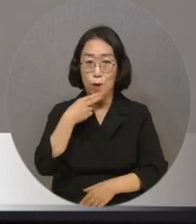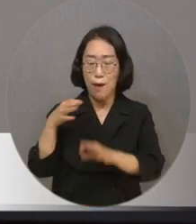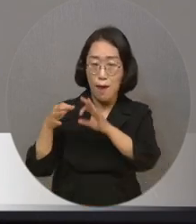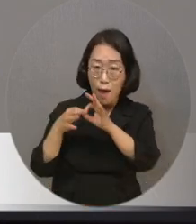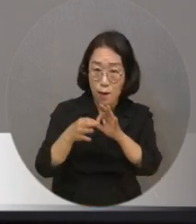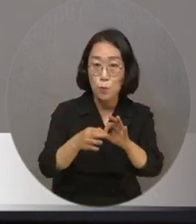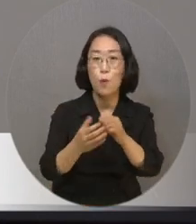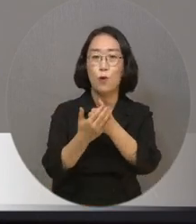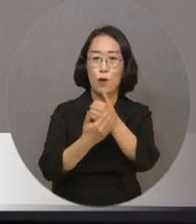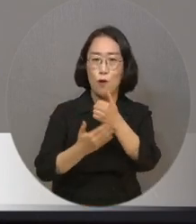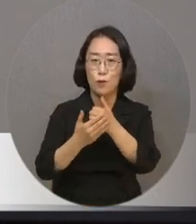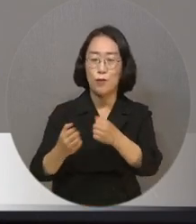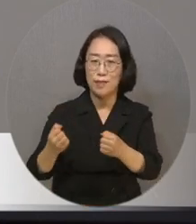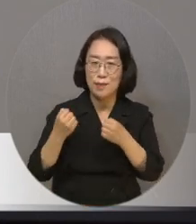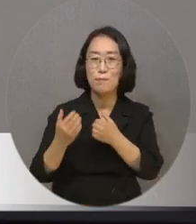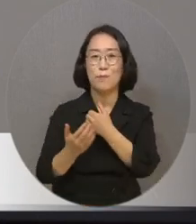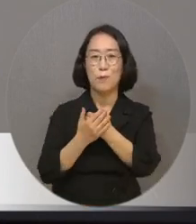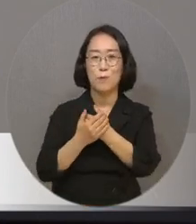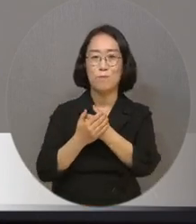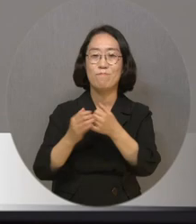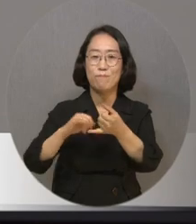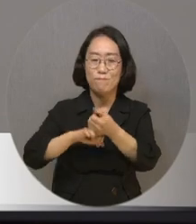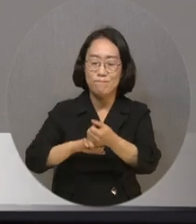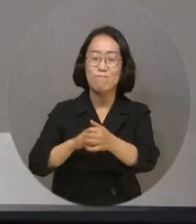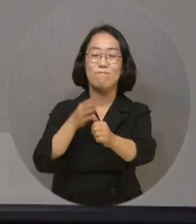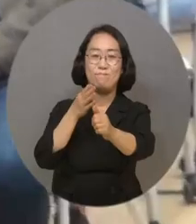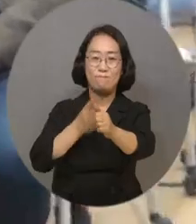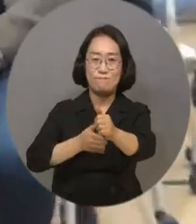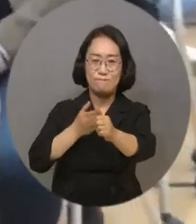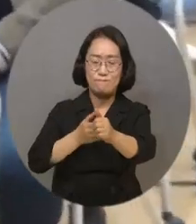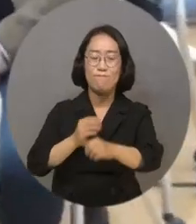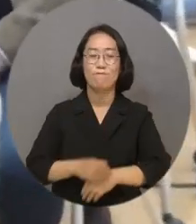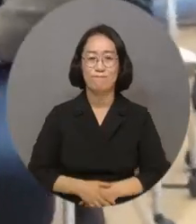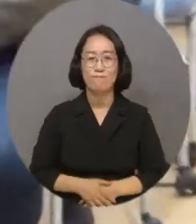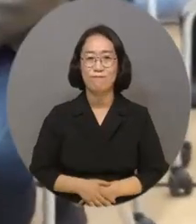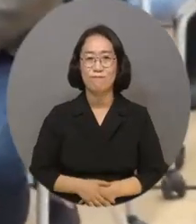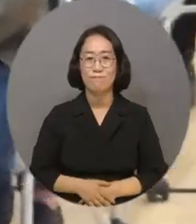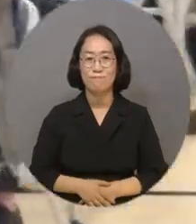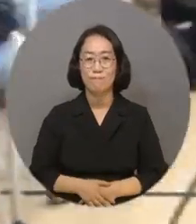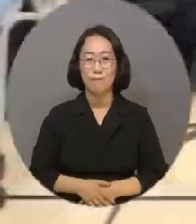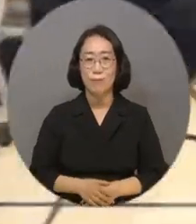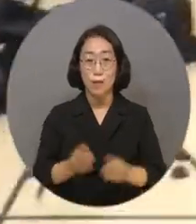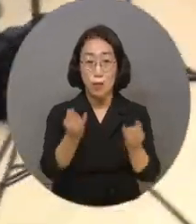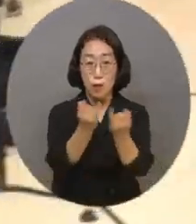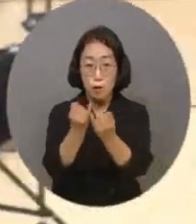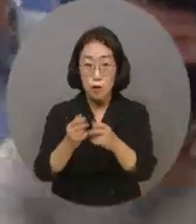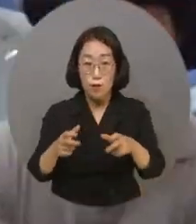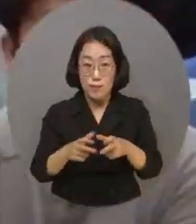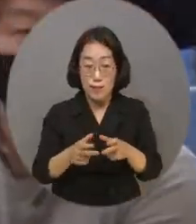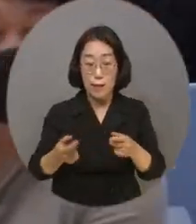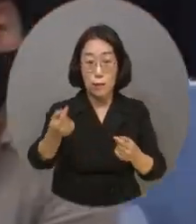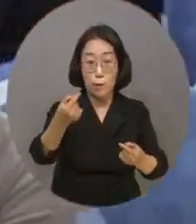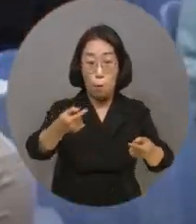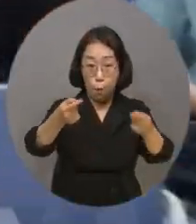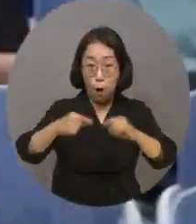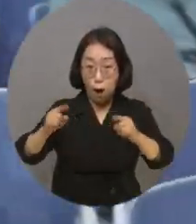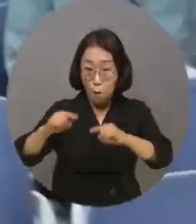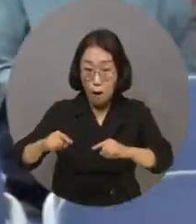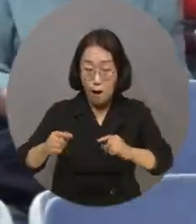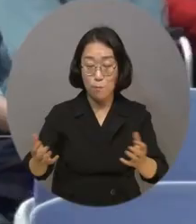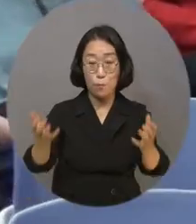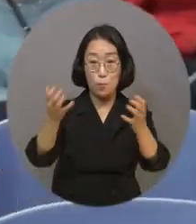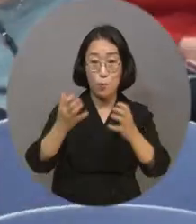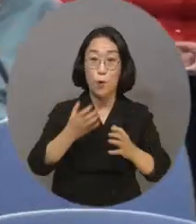격려와 힘을 실어주시길 강복히 부탁드립니다. 지역에 많은 여성장애인이 참여해 센터의 시작을 축하하며